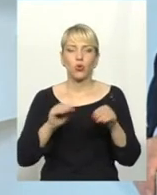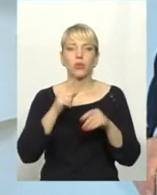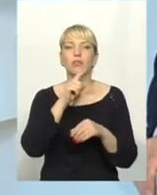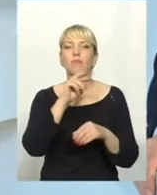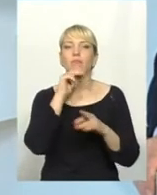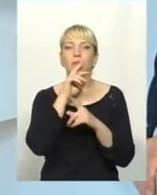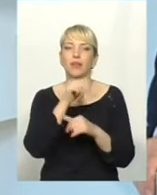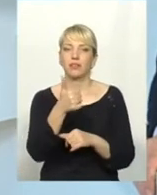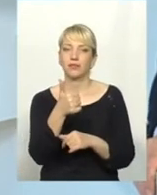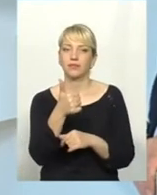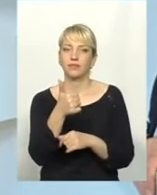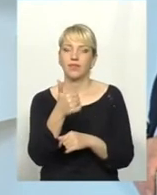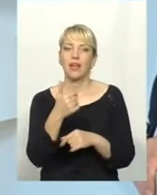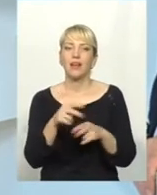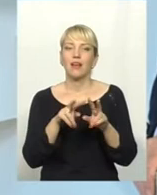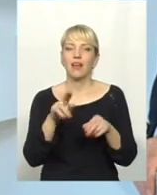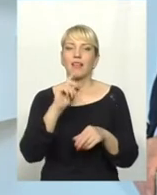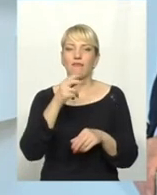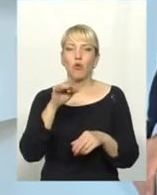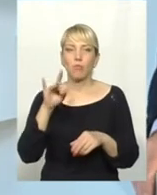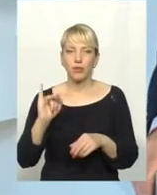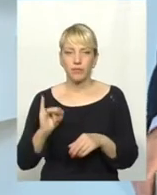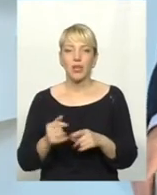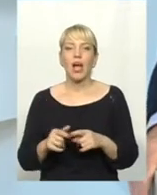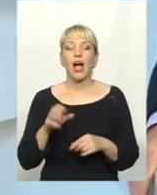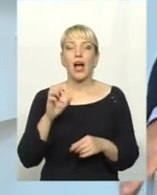європейські. Справа в тім, що більшість препаратів,